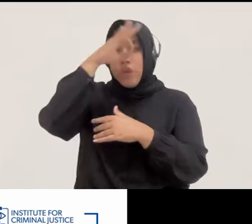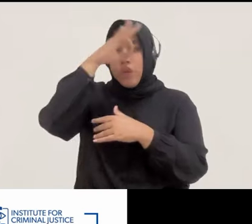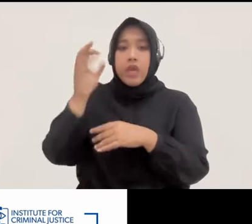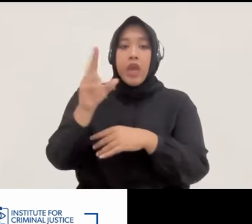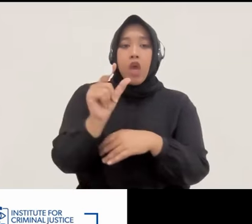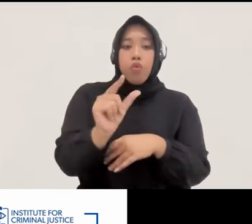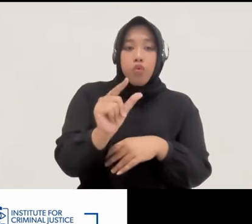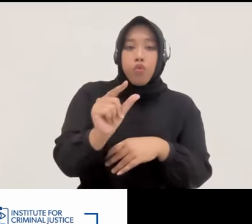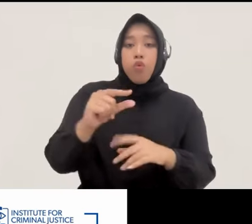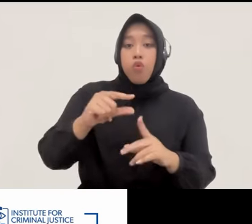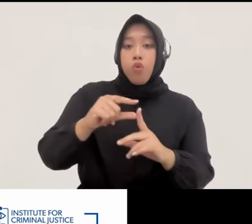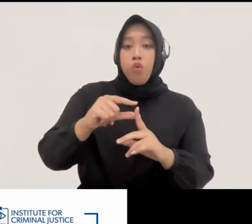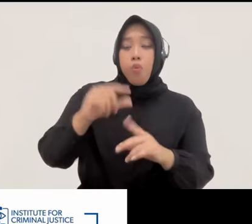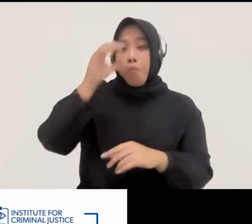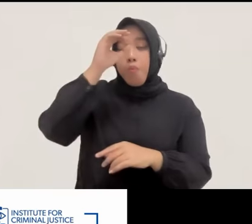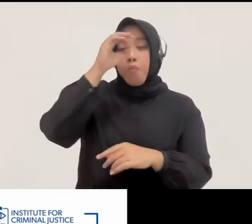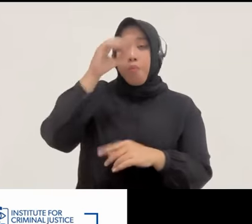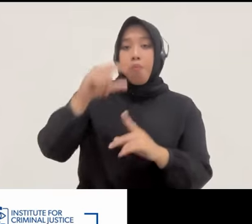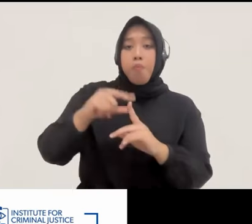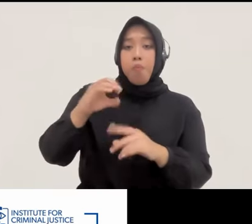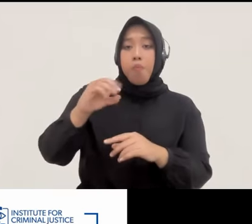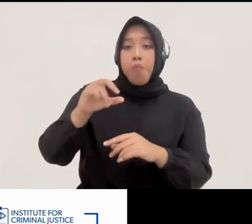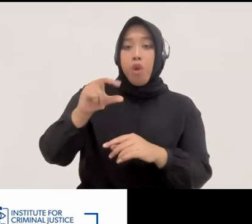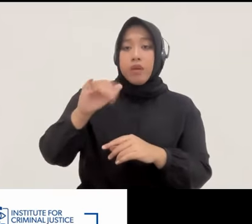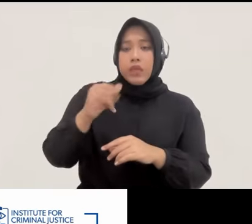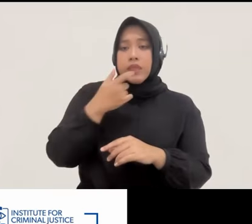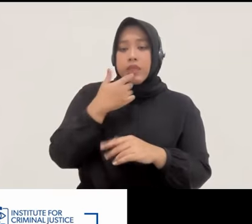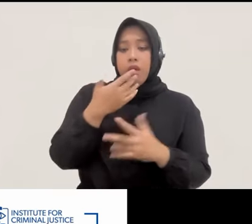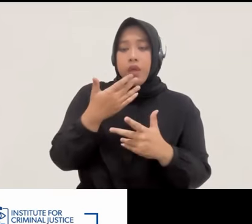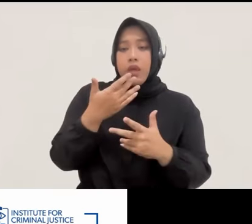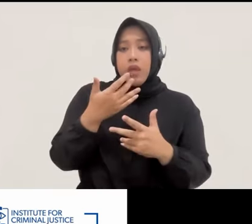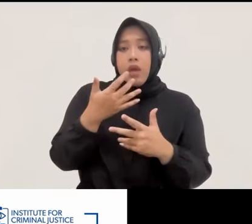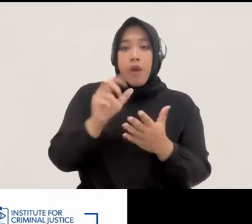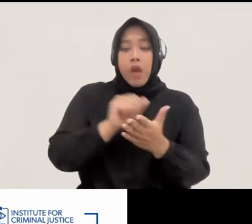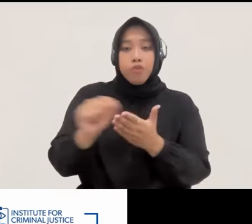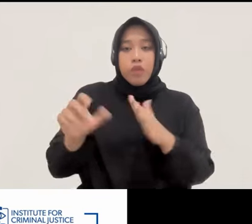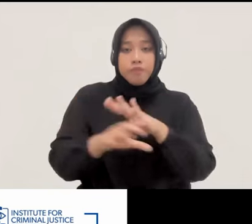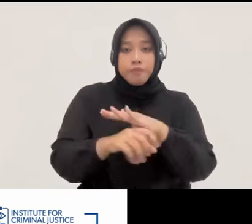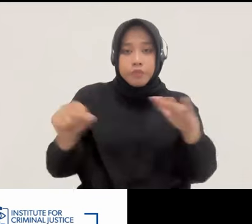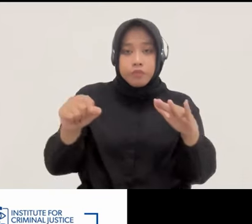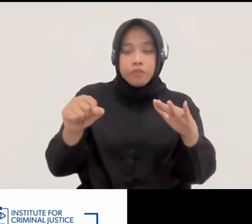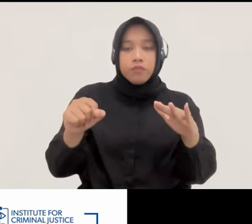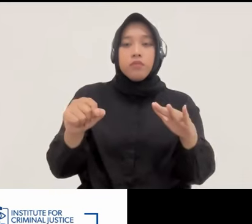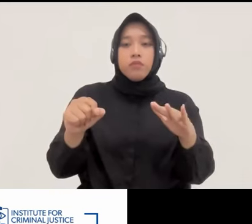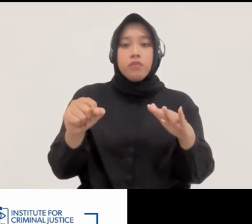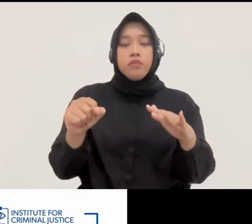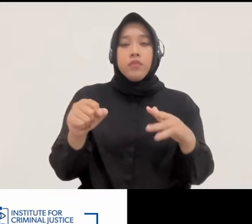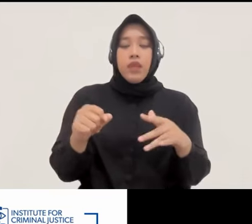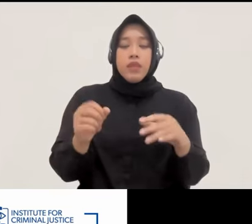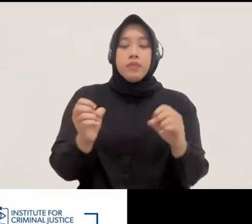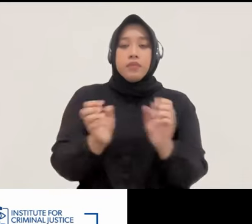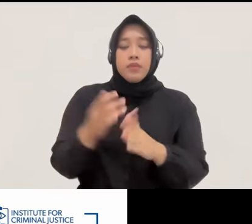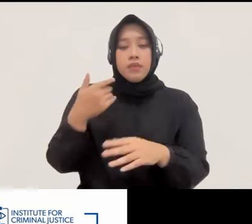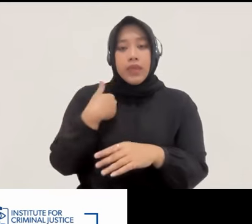formil. Jadi tidak menyasar atau menjawab permasalahan keberantasan korupsi dalam RUU Polri itu sendiri. Dan ada indikasi